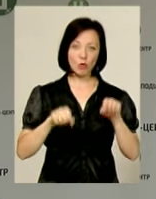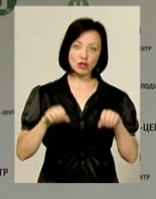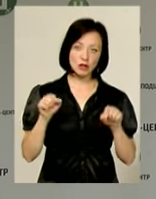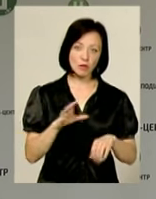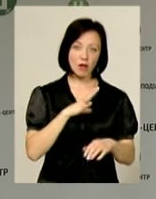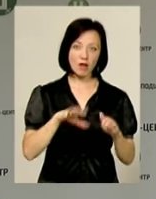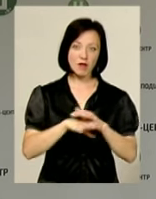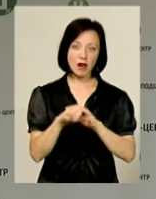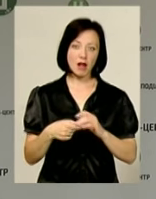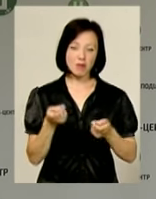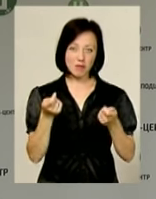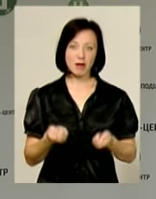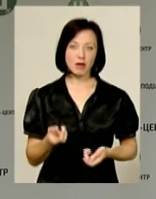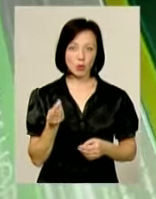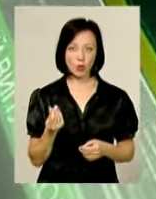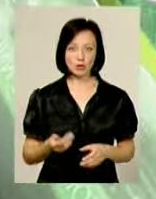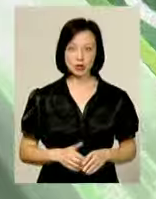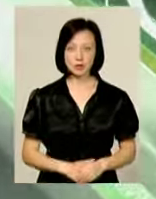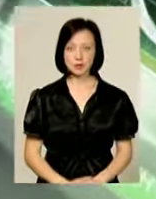там була вкрадена незначна сума коштів.